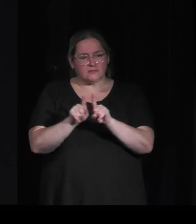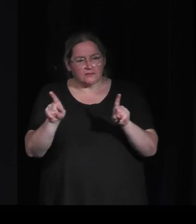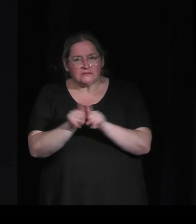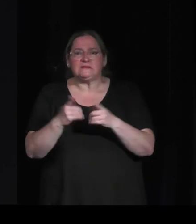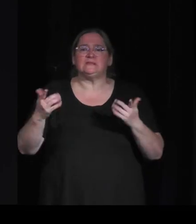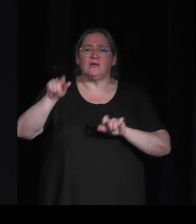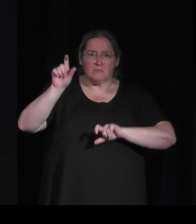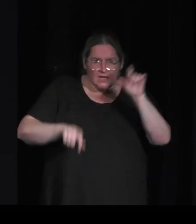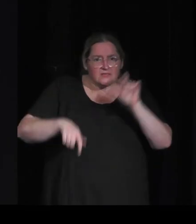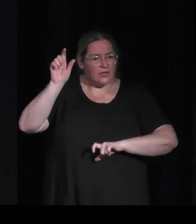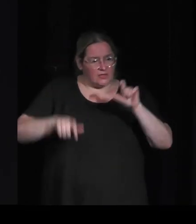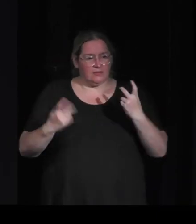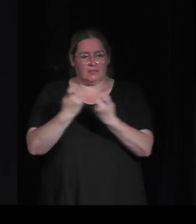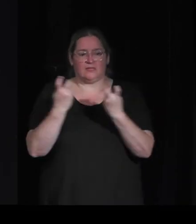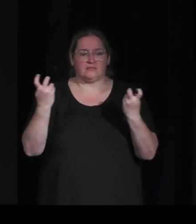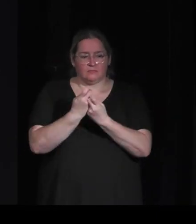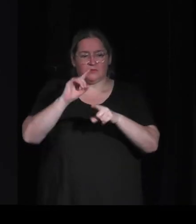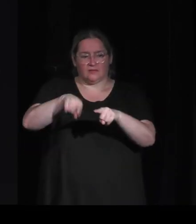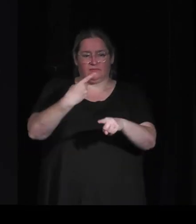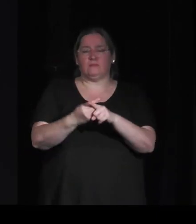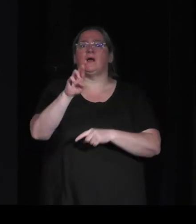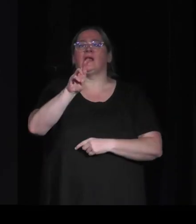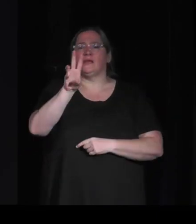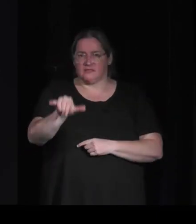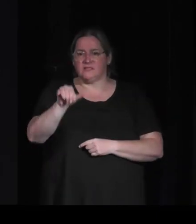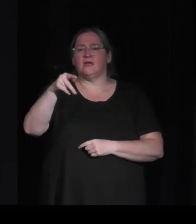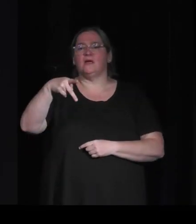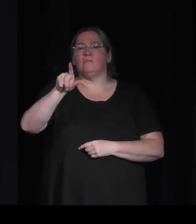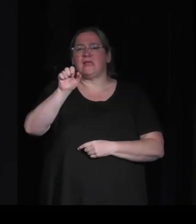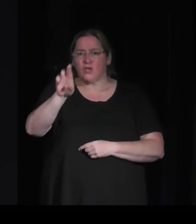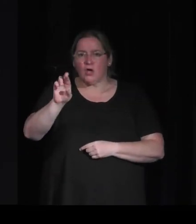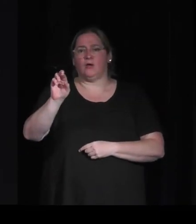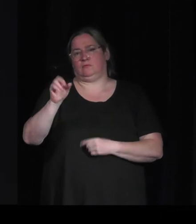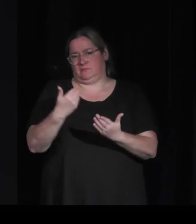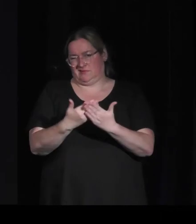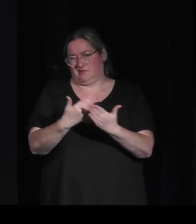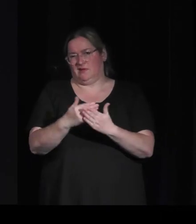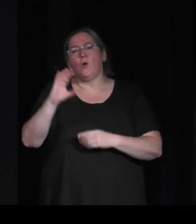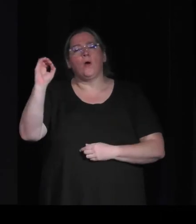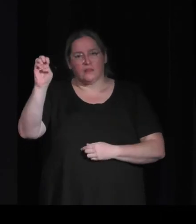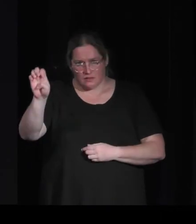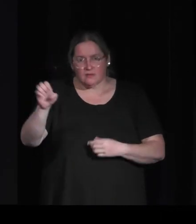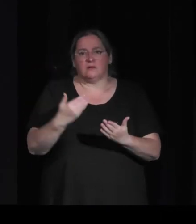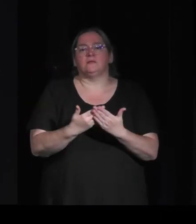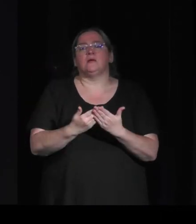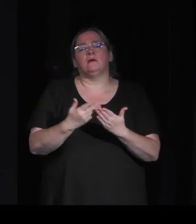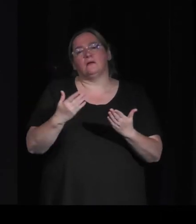la réactivation de ce truc là parce que c'est un truc qui date en fait et qu'on voit régulièrement qu'on a vu dans la production française autour du second